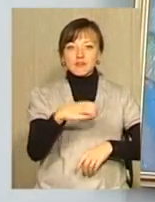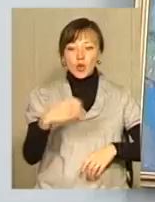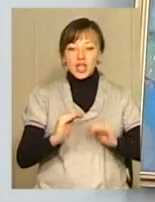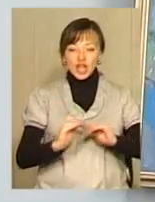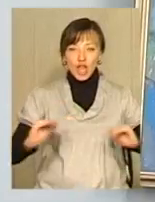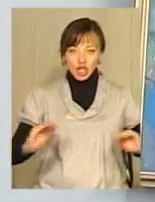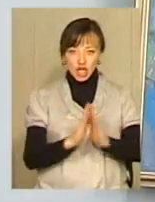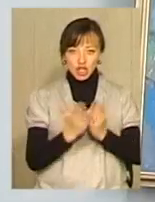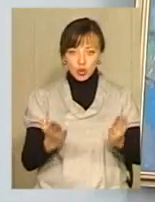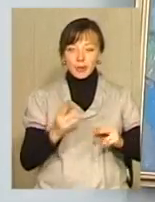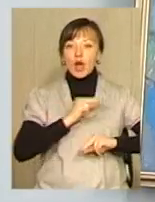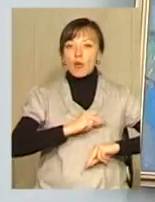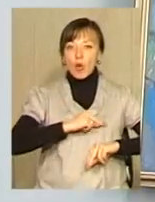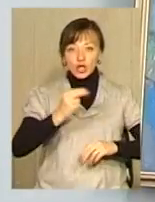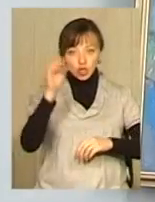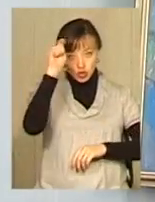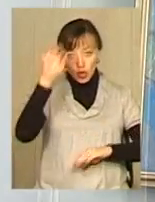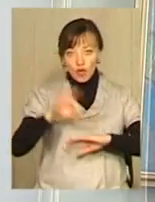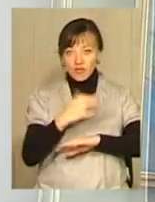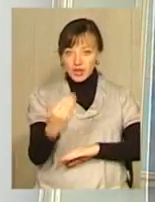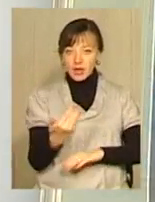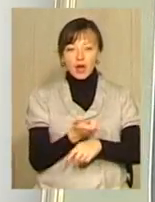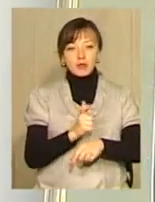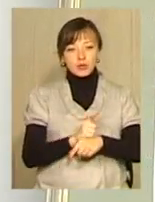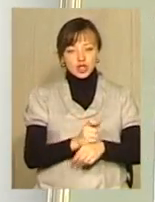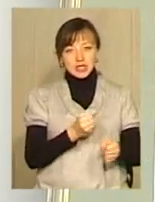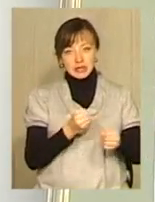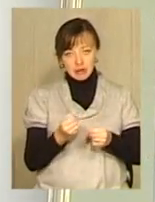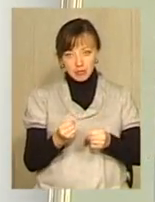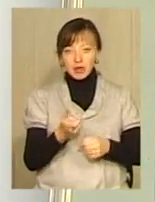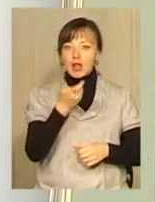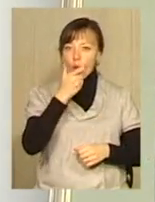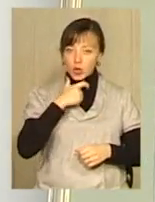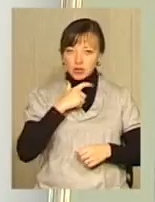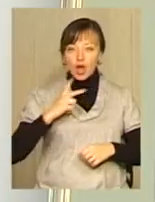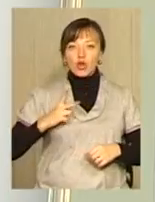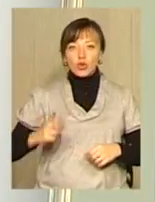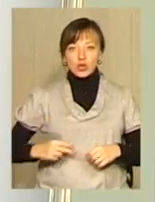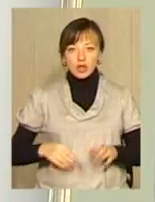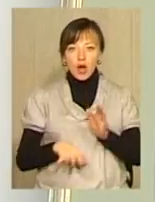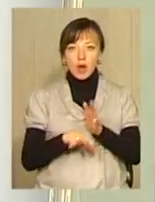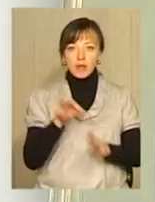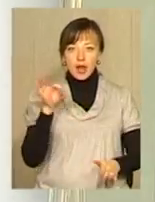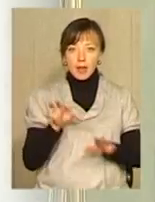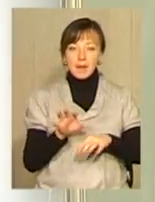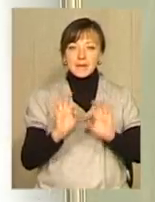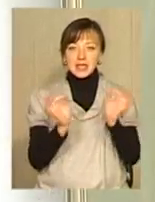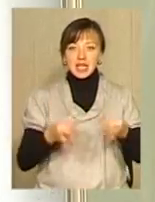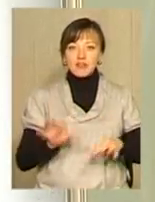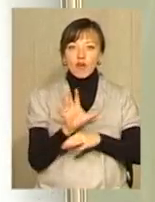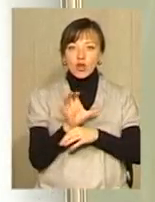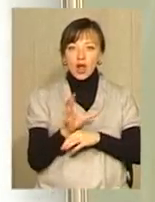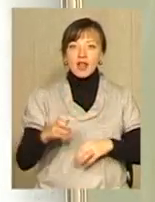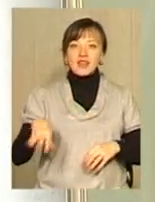книжок. Роботи чоловіка Ігоря Скорубського більш стримані колористично, лаконічніші. Дочка Ольга обрала мистецтво-фотографії, проте